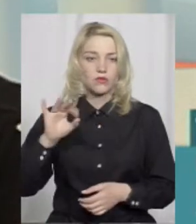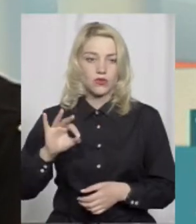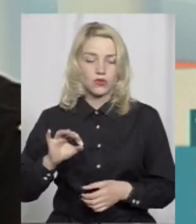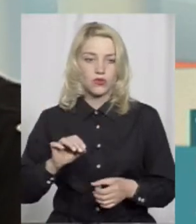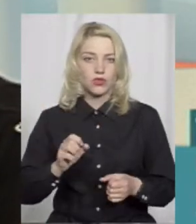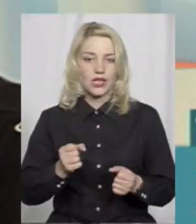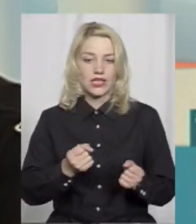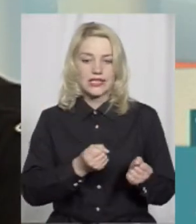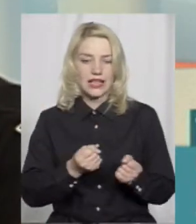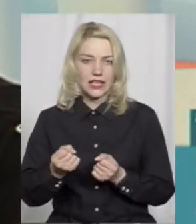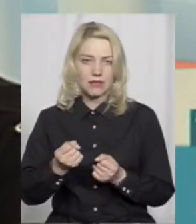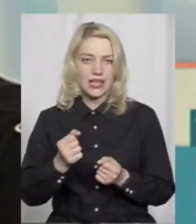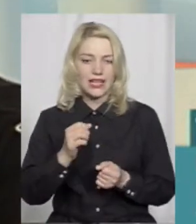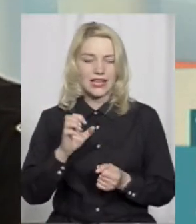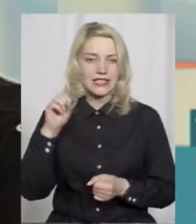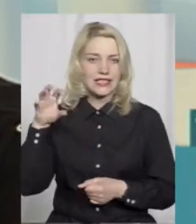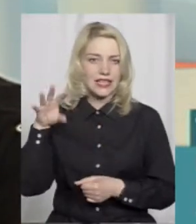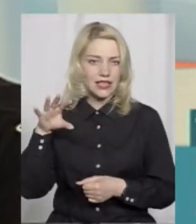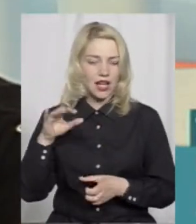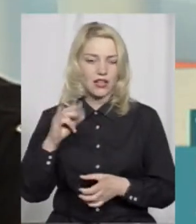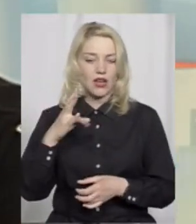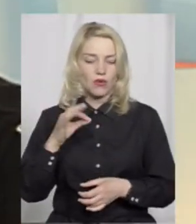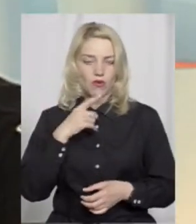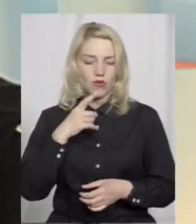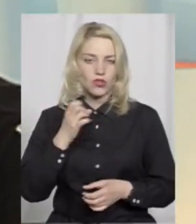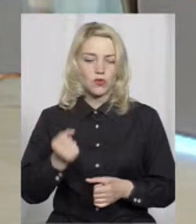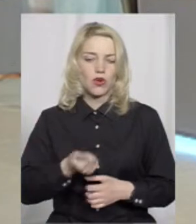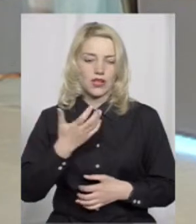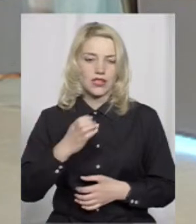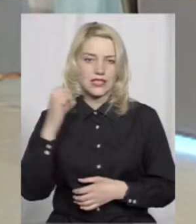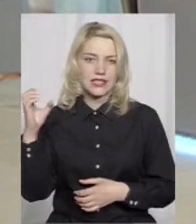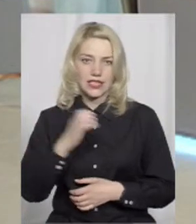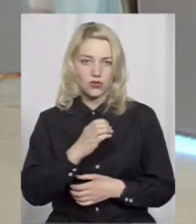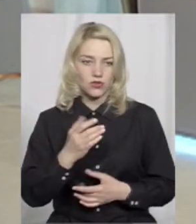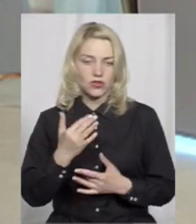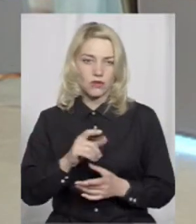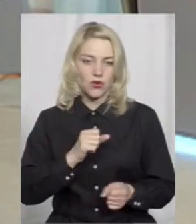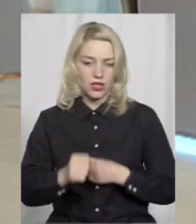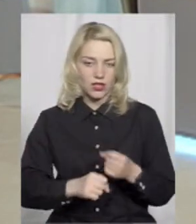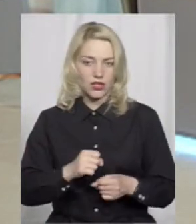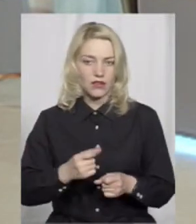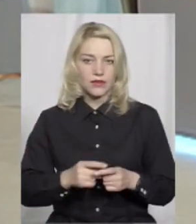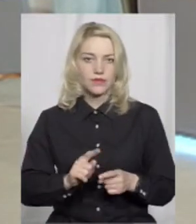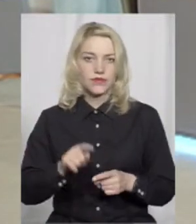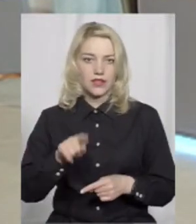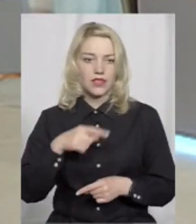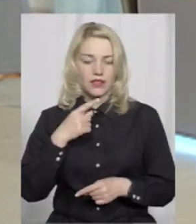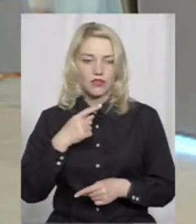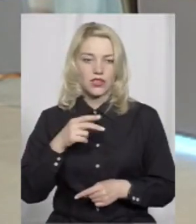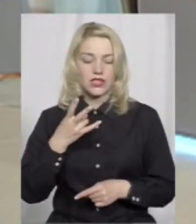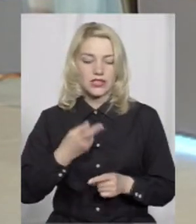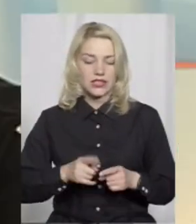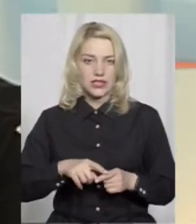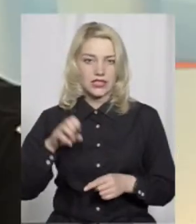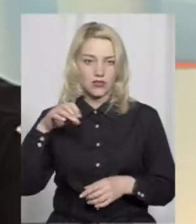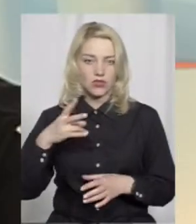затримки сигналів, говорячи про кількість секунд для проїзду. І саме, даже говорячи за цей